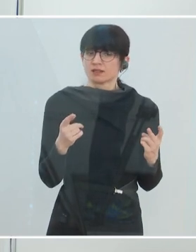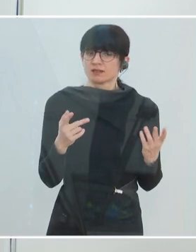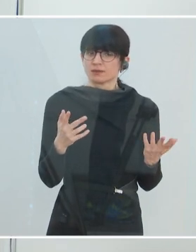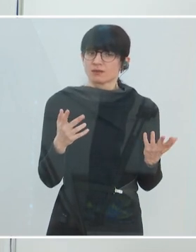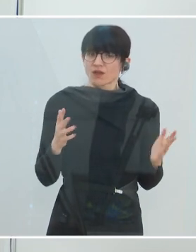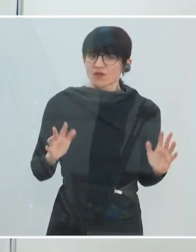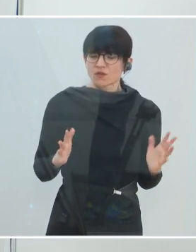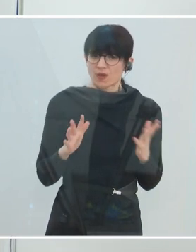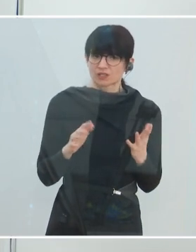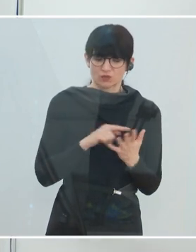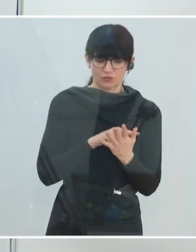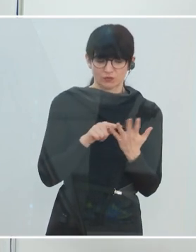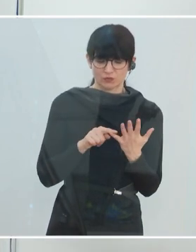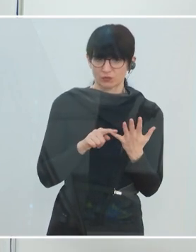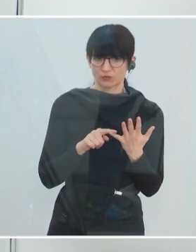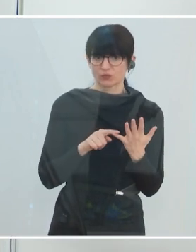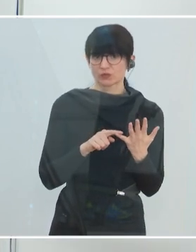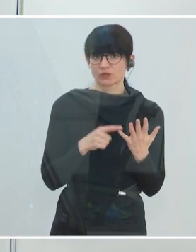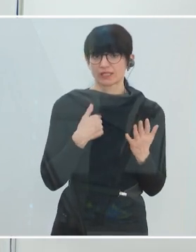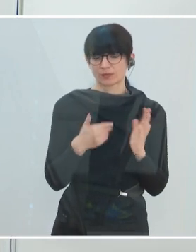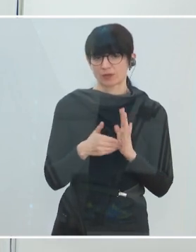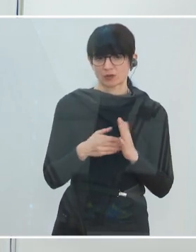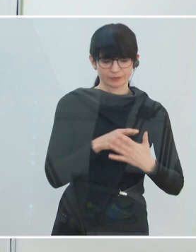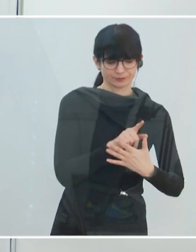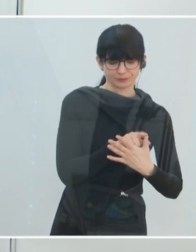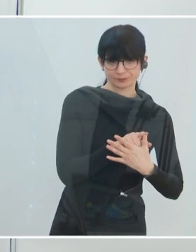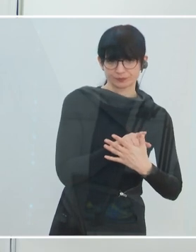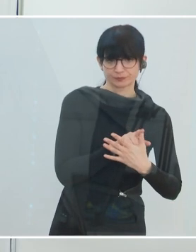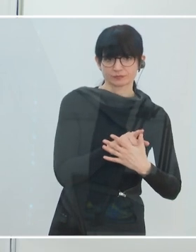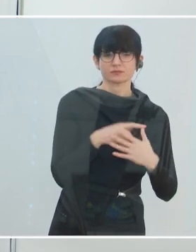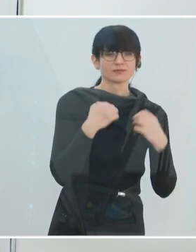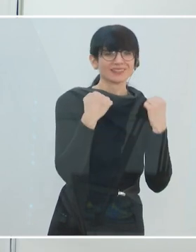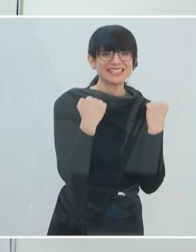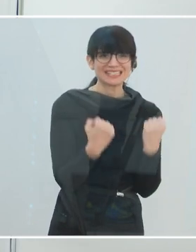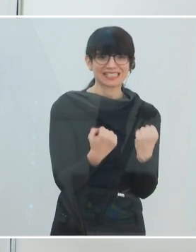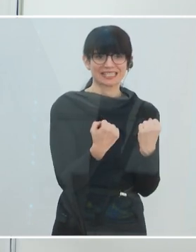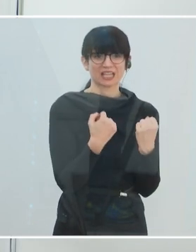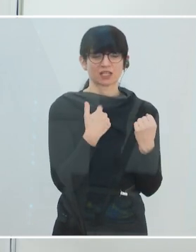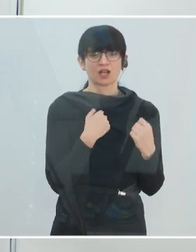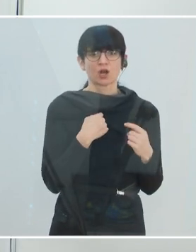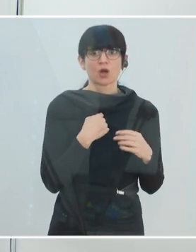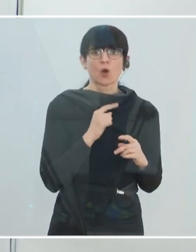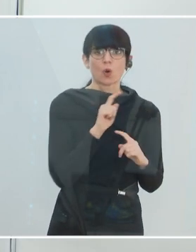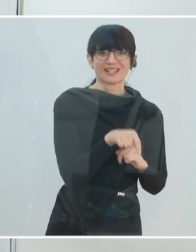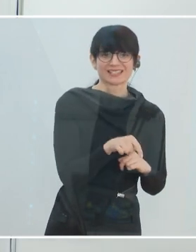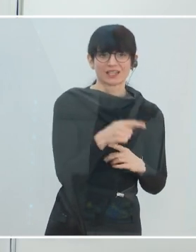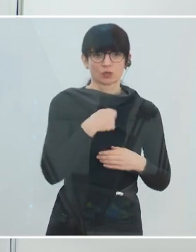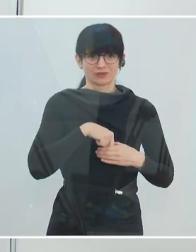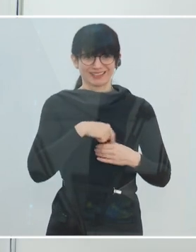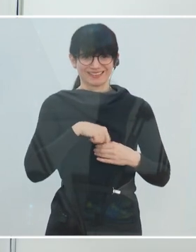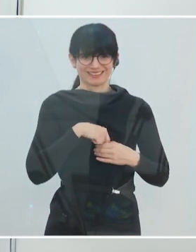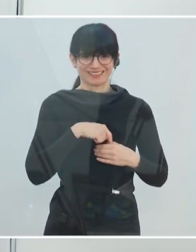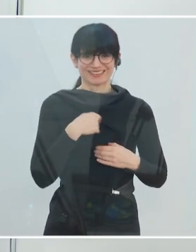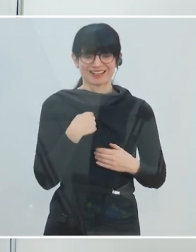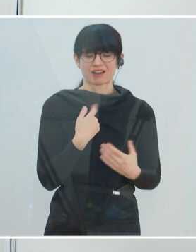werden, weil diese Bereiche brauche ich, um mich gut zu erholen. Der erste dieser Bereiche hat Sicherheit. Da geht es um äußere und innere Sicherheit. Bei der äußeren